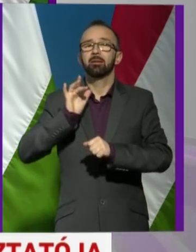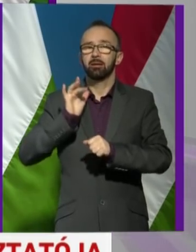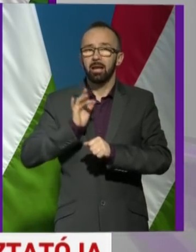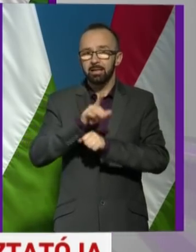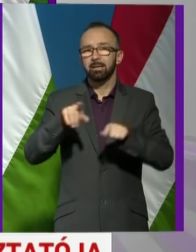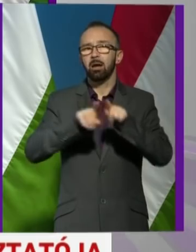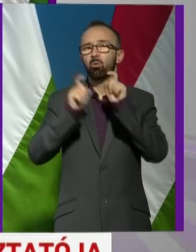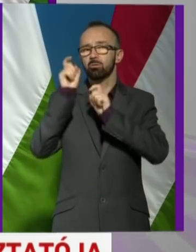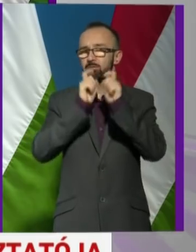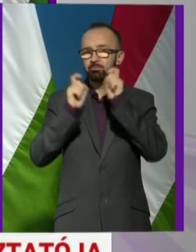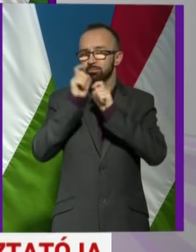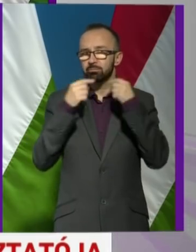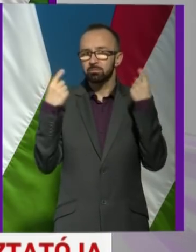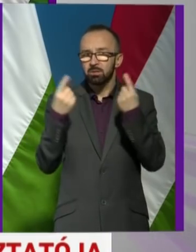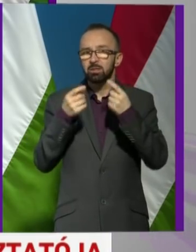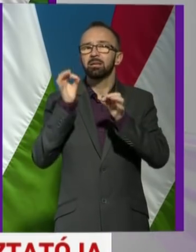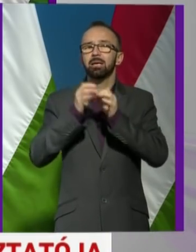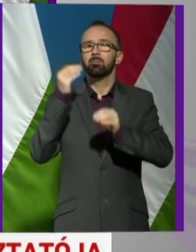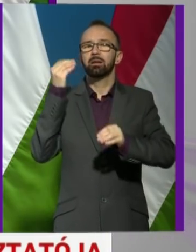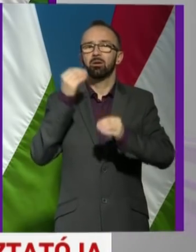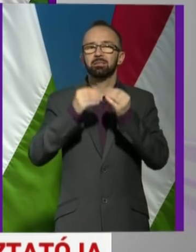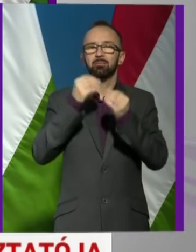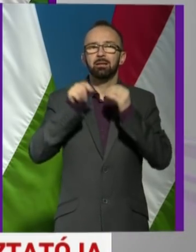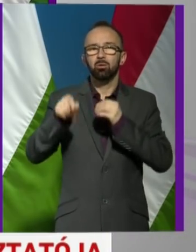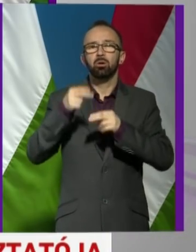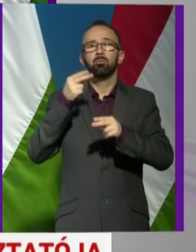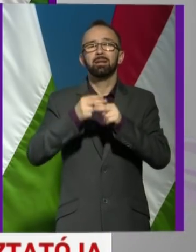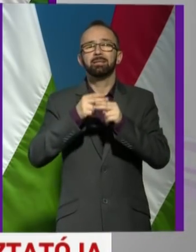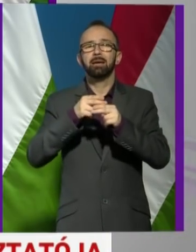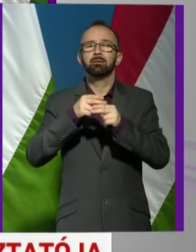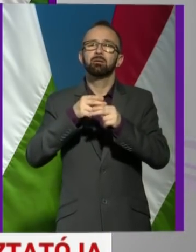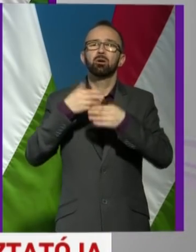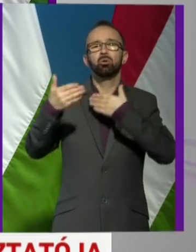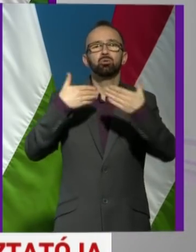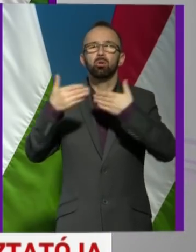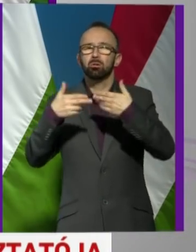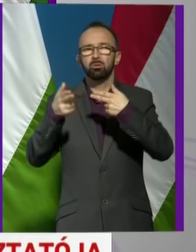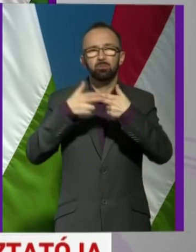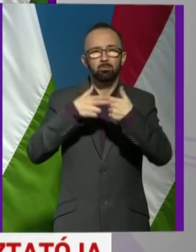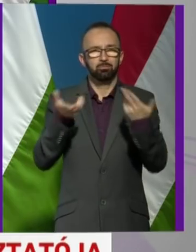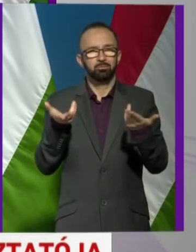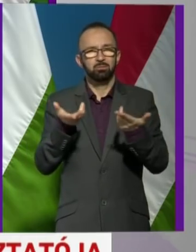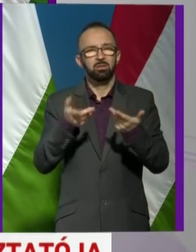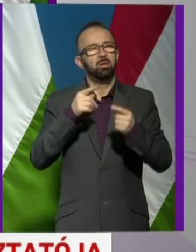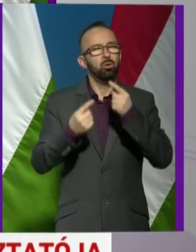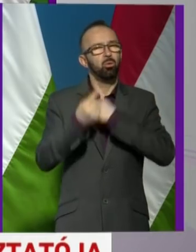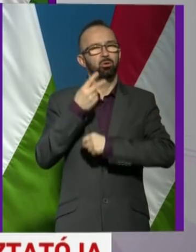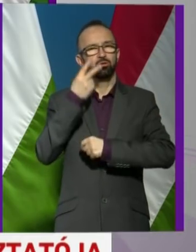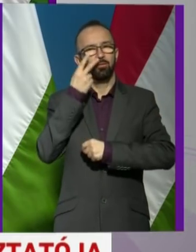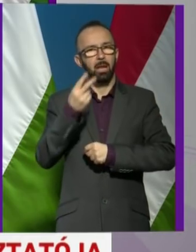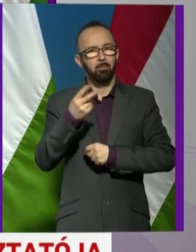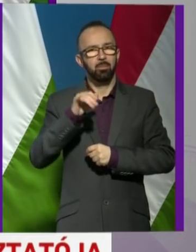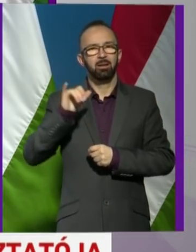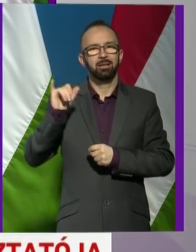úgy véltük, hogy éppen azért, mert ők betegek között mozognak, különös figyelemmel